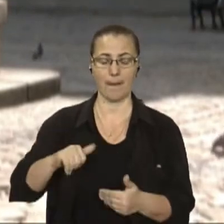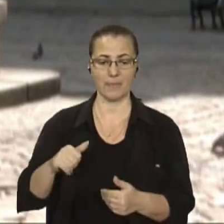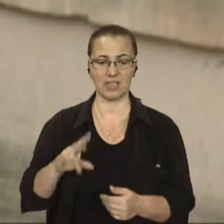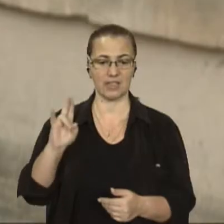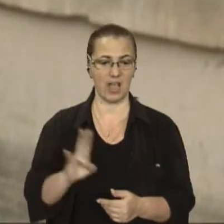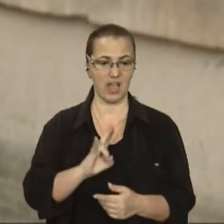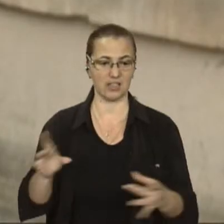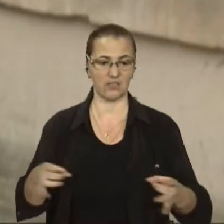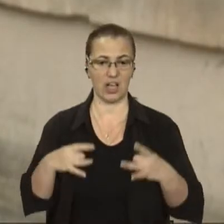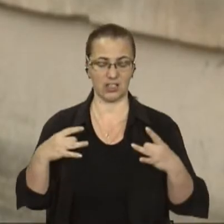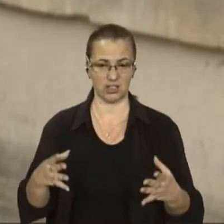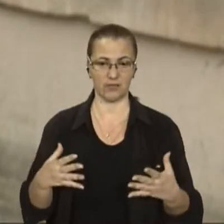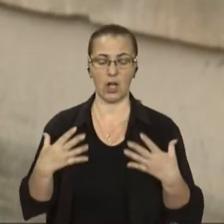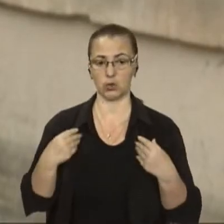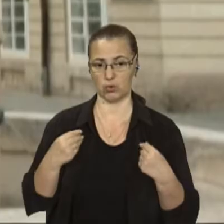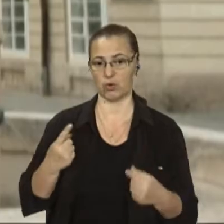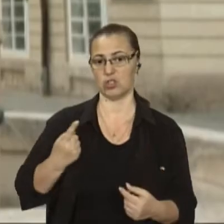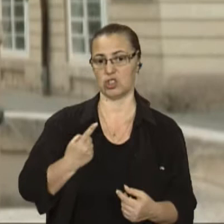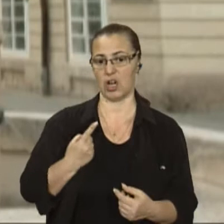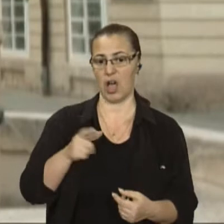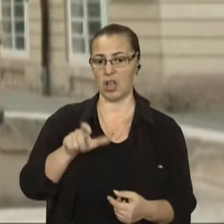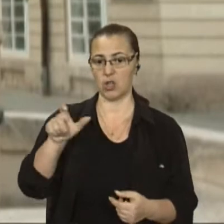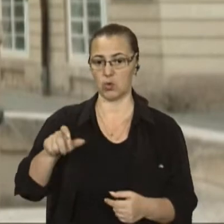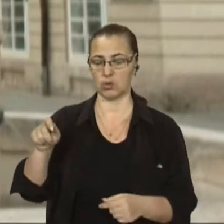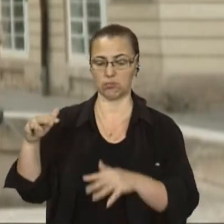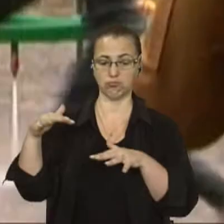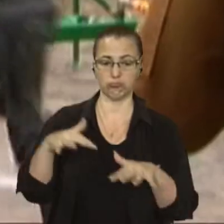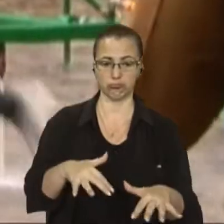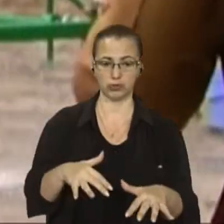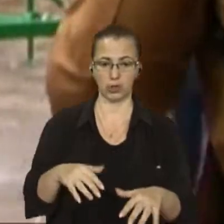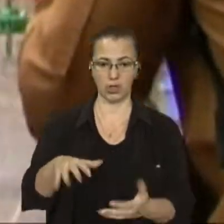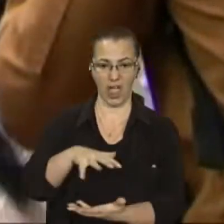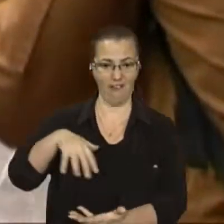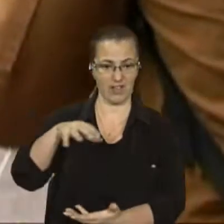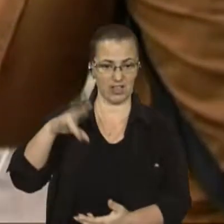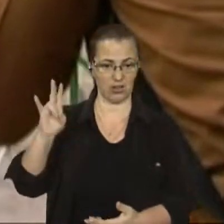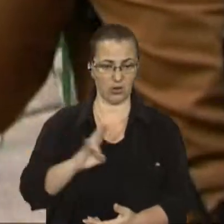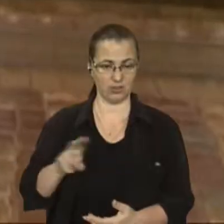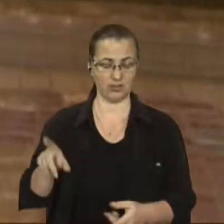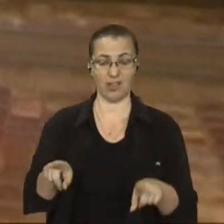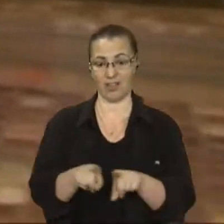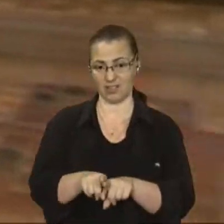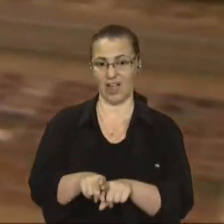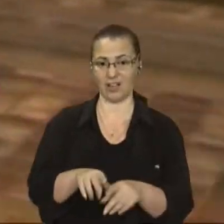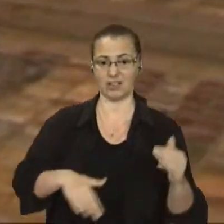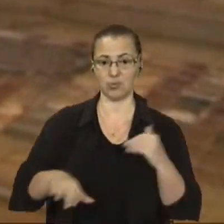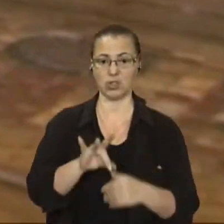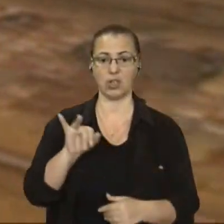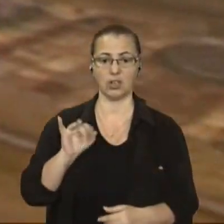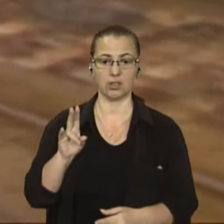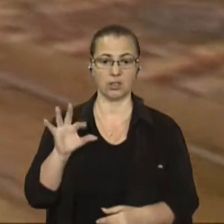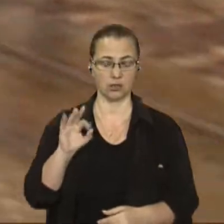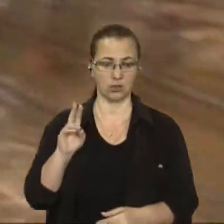туристів у Львові, які щороку утікували на Великдень. Але його не було. Ось так великодні вихідні на площі Ринок відбувались у